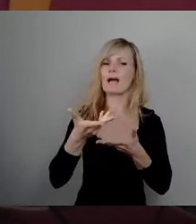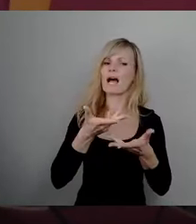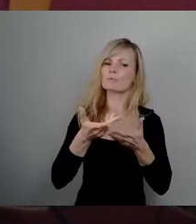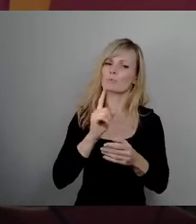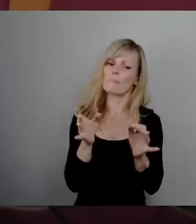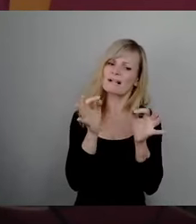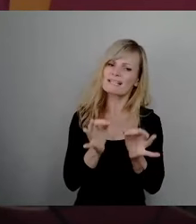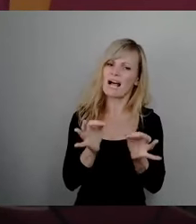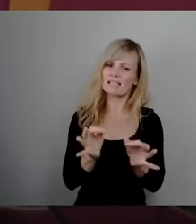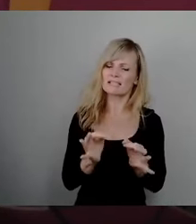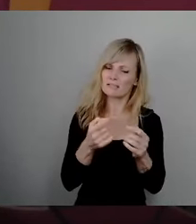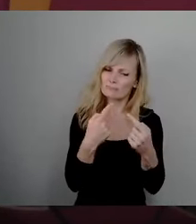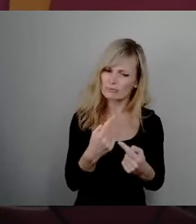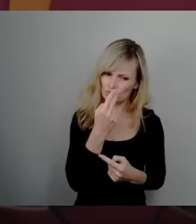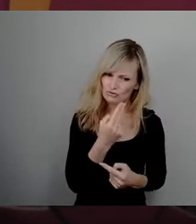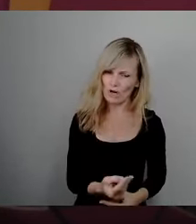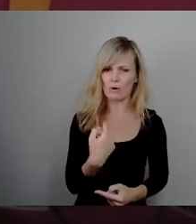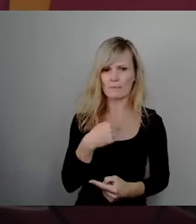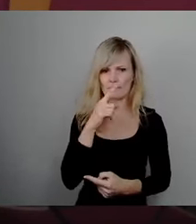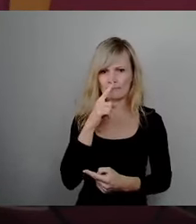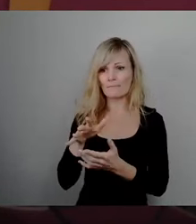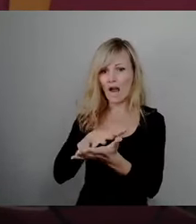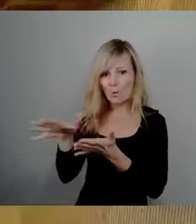Ausgabenseite sparen, ist einfach viel zu kurz gesprungen.